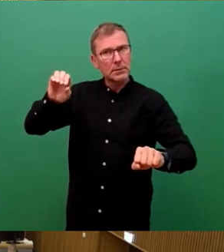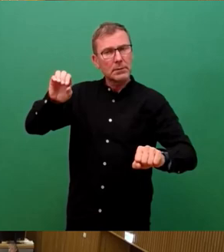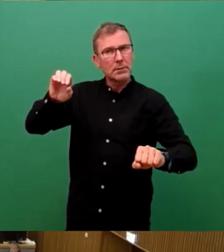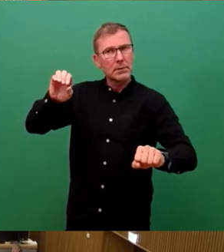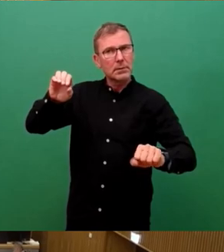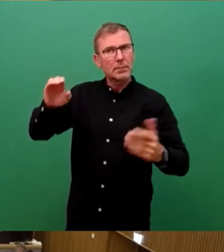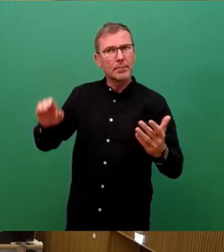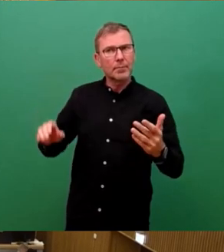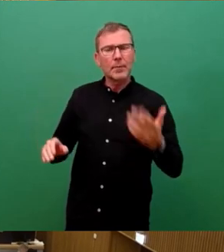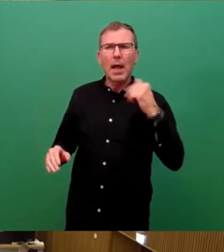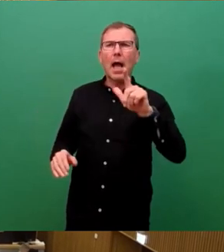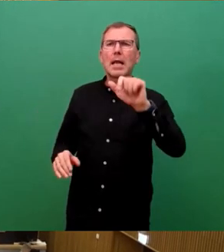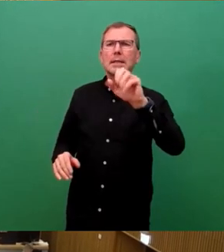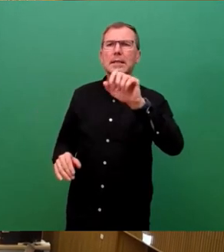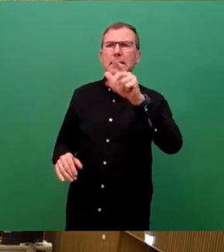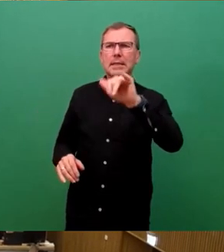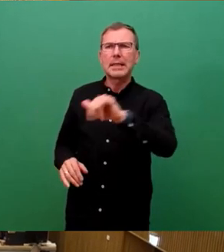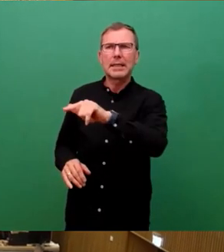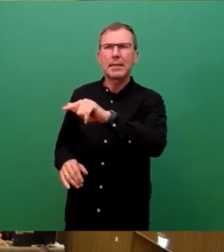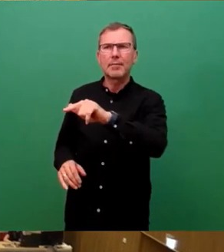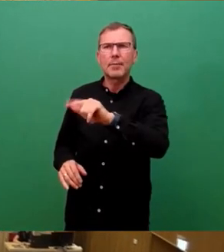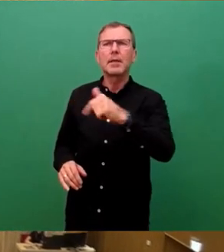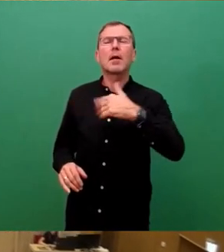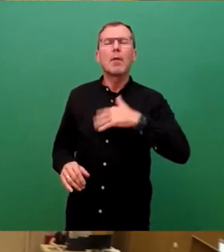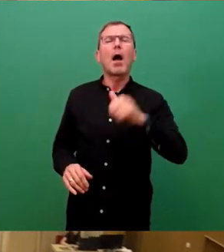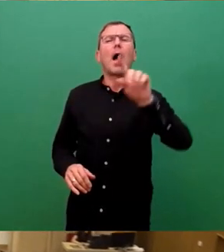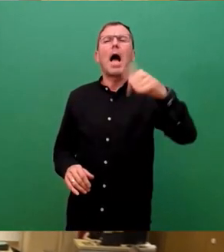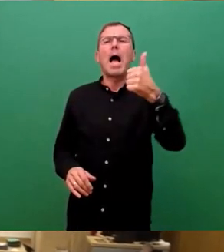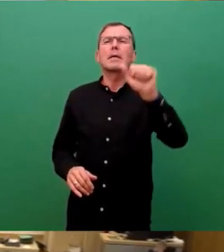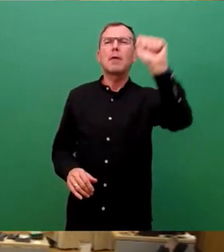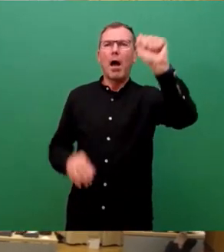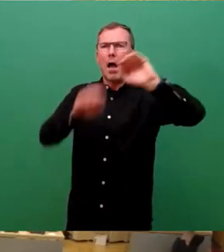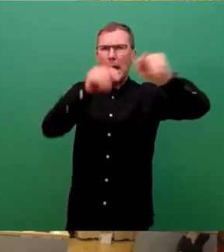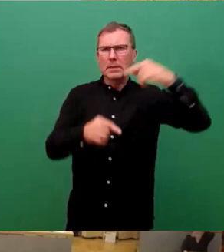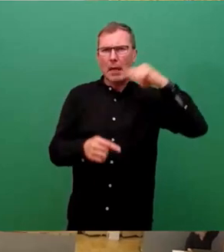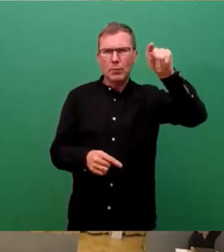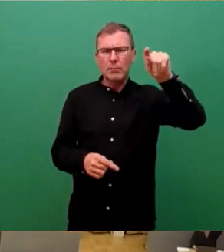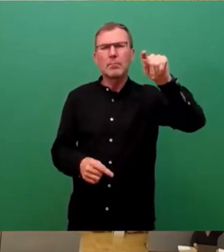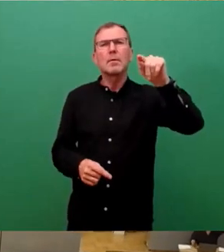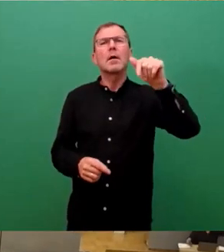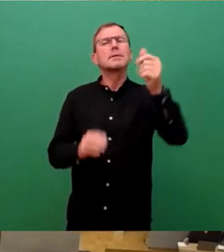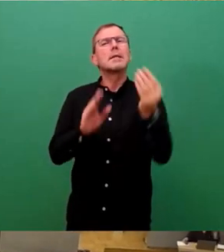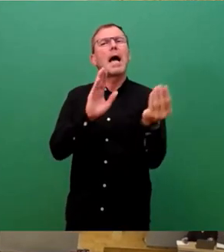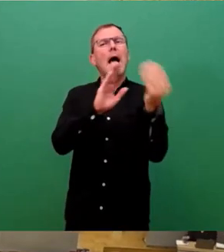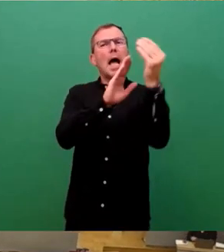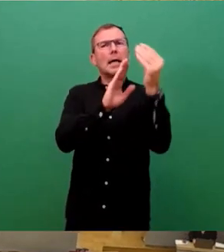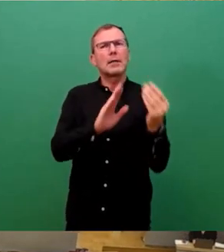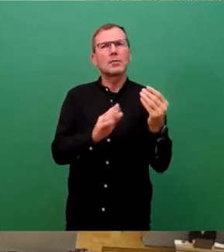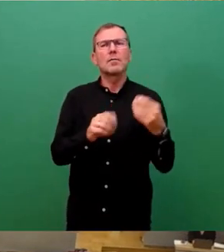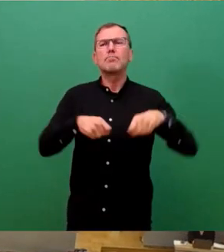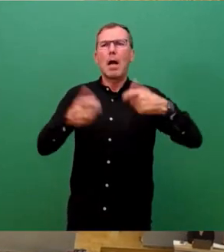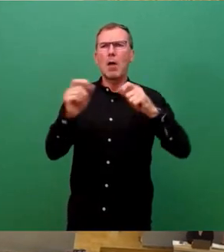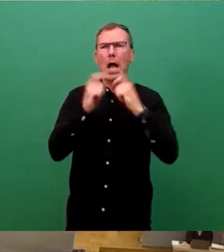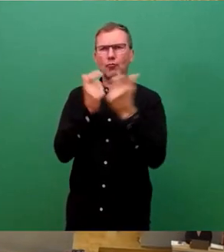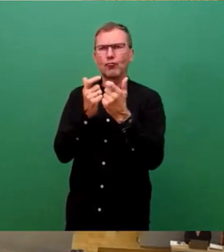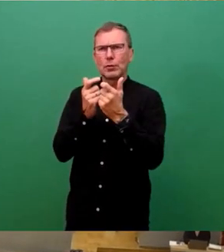Ja, da würde ich es auch nochmal ein bisschen spezifizieren. Ich würde gerne auch 1a extra abstimmen, also quasi die Ergänzungen des Baustchusses gesondert von